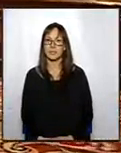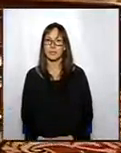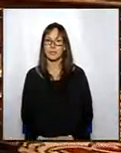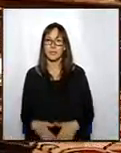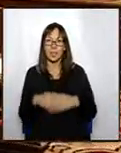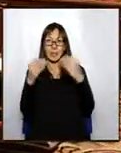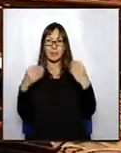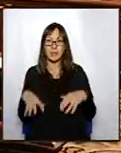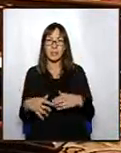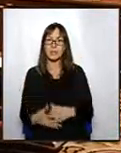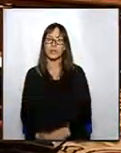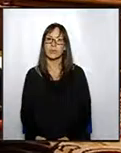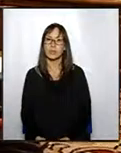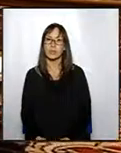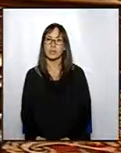Abstencions?